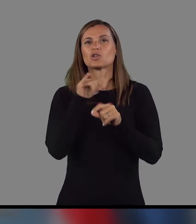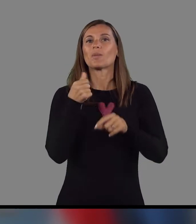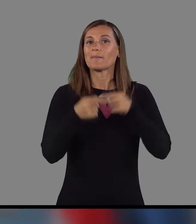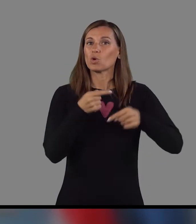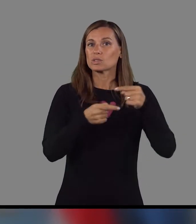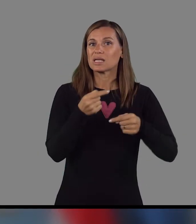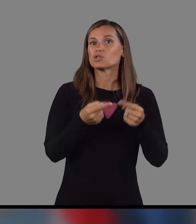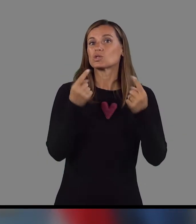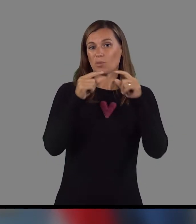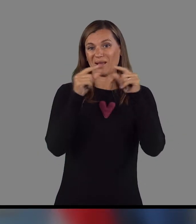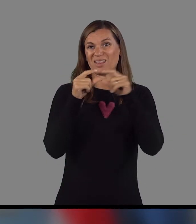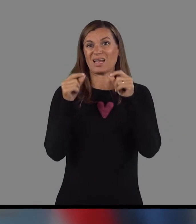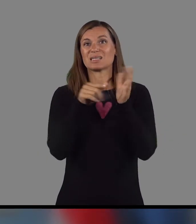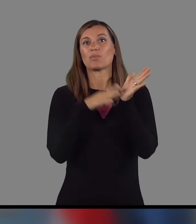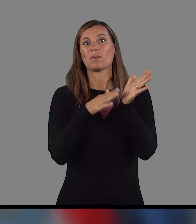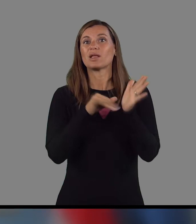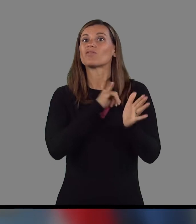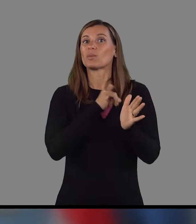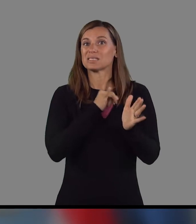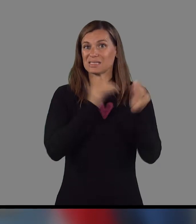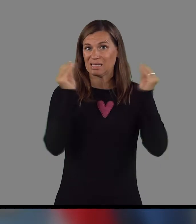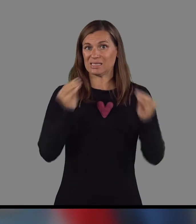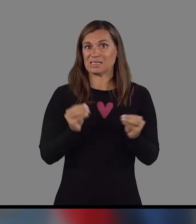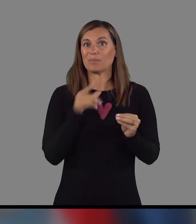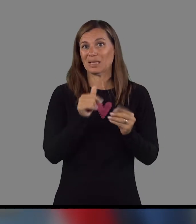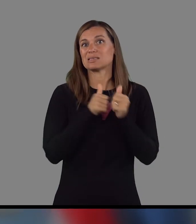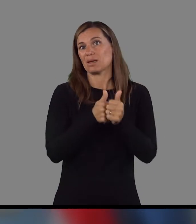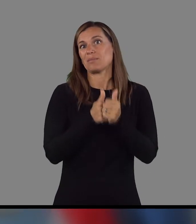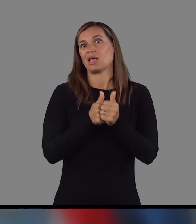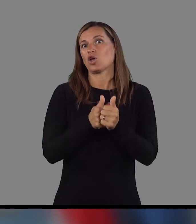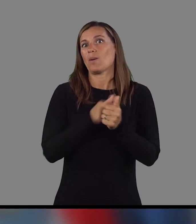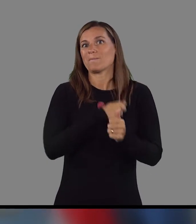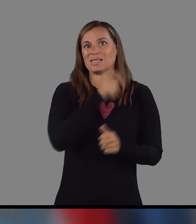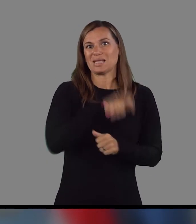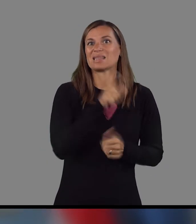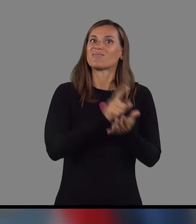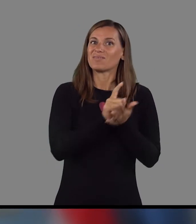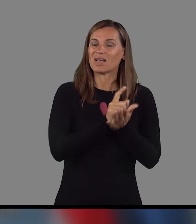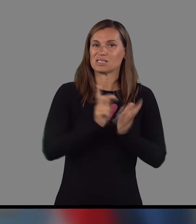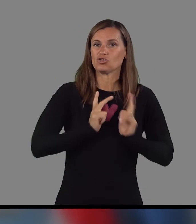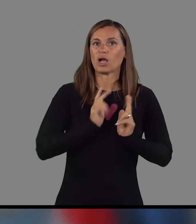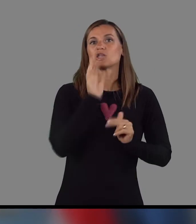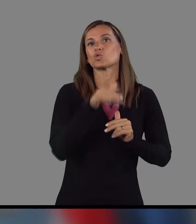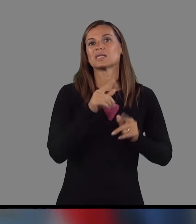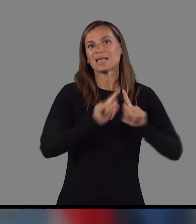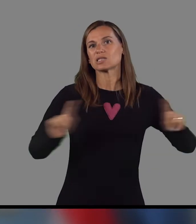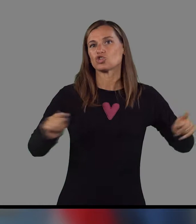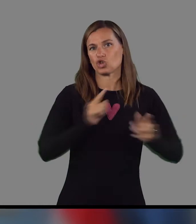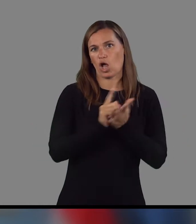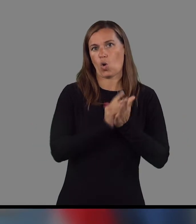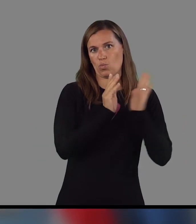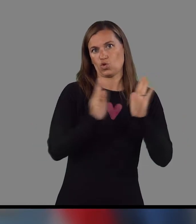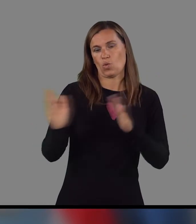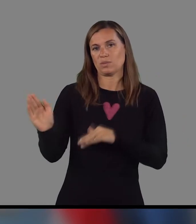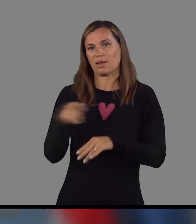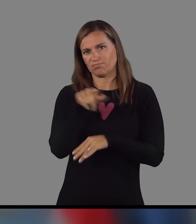proces oziroma kvadrat, pomenijo informacijske sisteme, ki spremljajo pacijenta v fazi čakanja skozi različna obdobja. Tako da vidite tukaj,